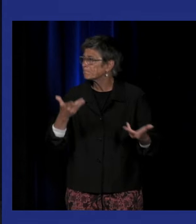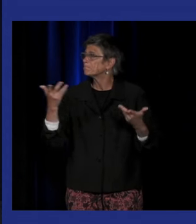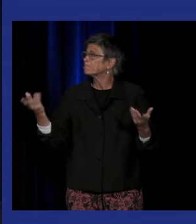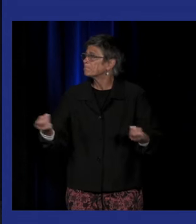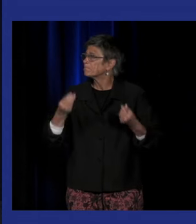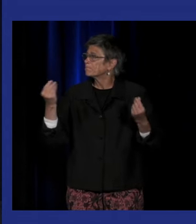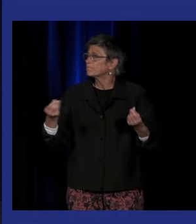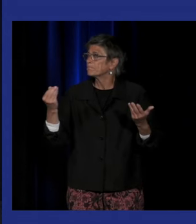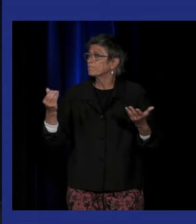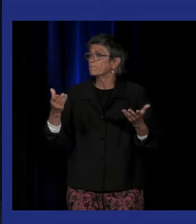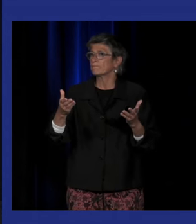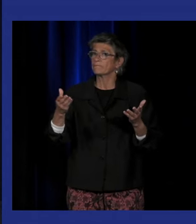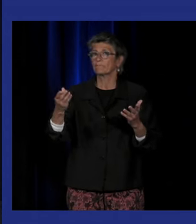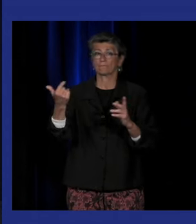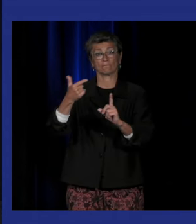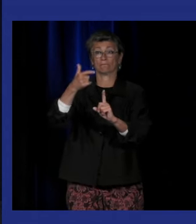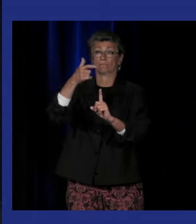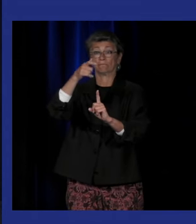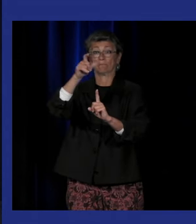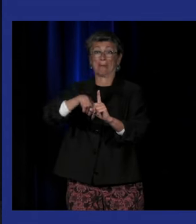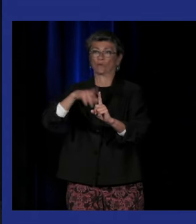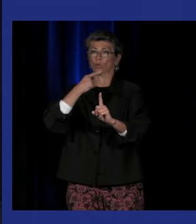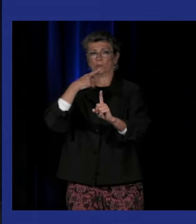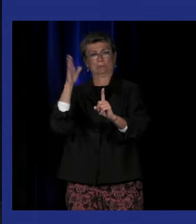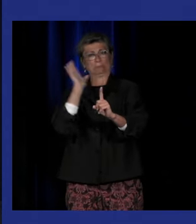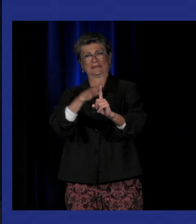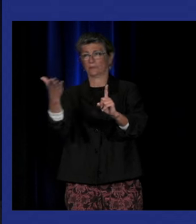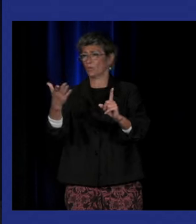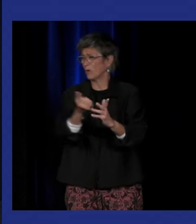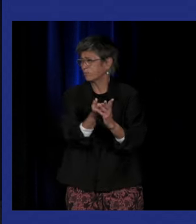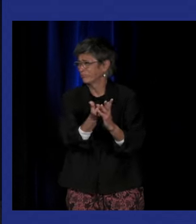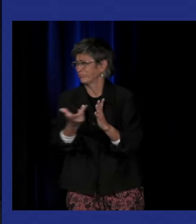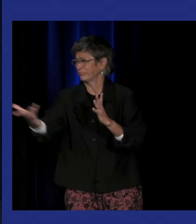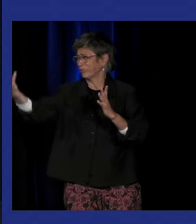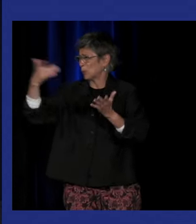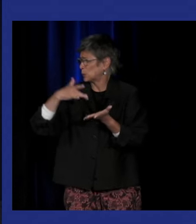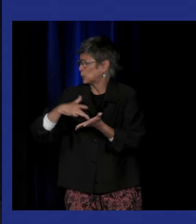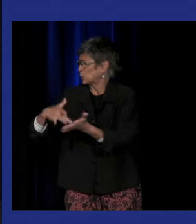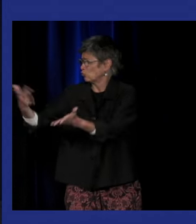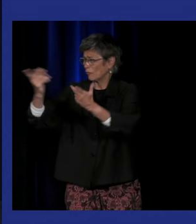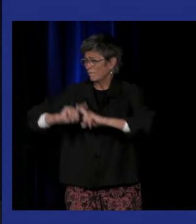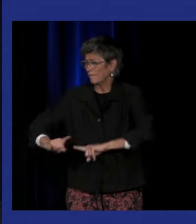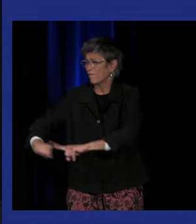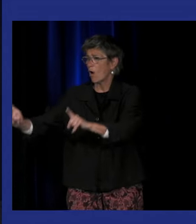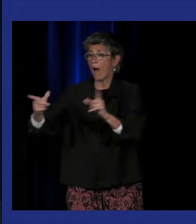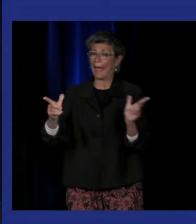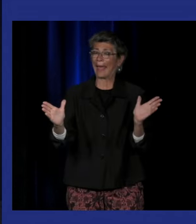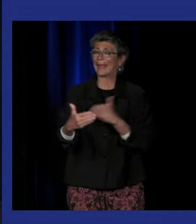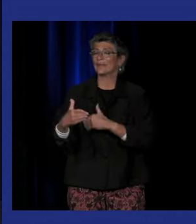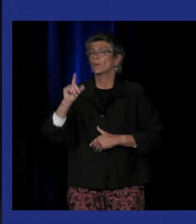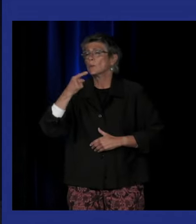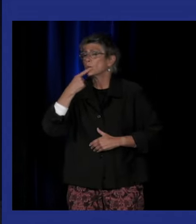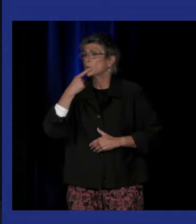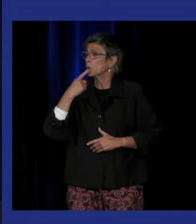une personne sourde, mais il y a des multiplicités des expériences de vie sourde. L'utilisation de la catégorie sourde, quand